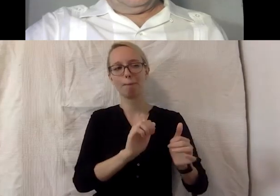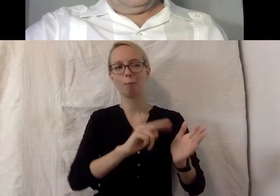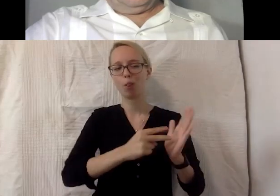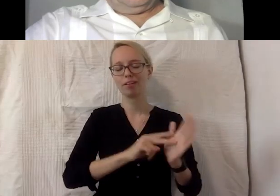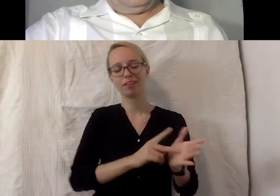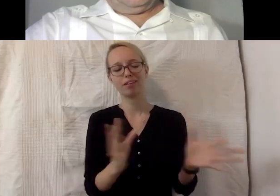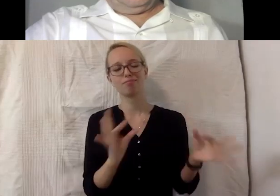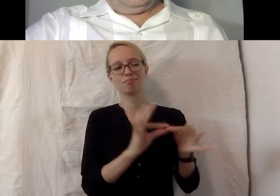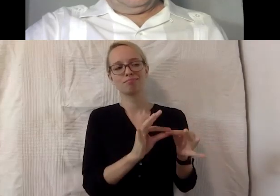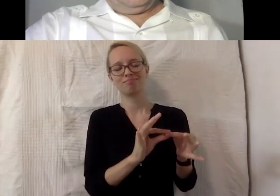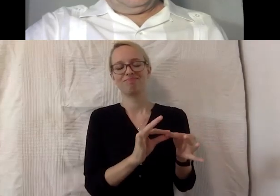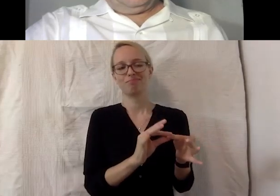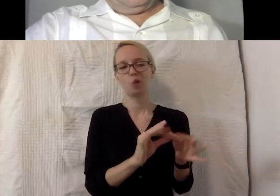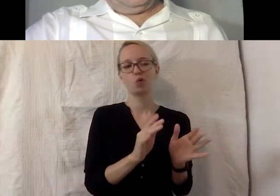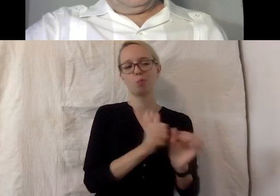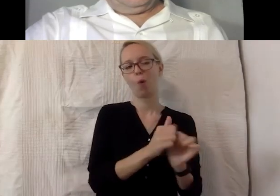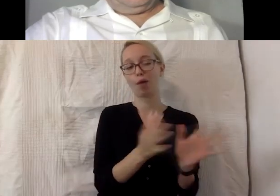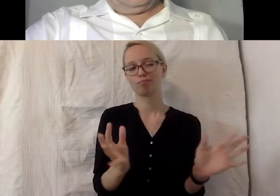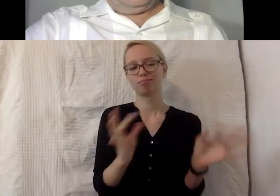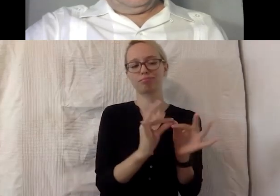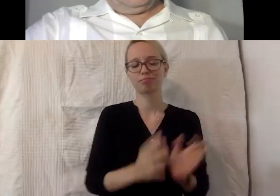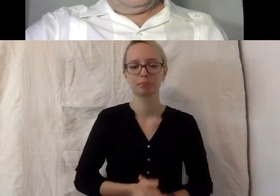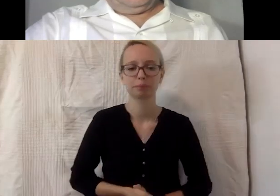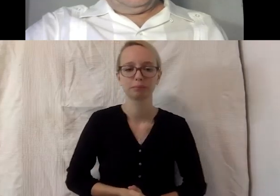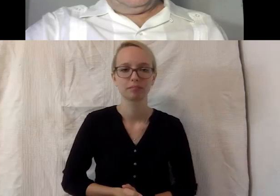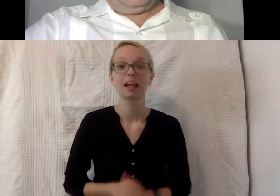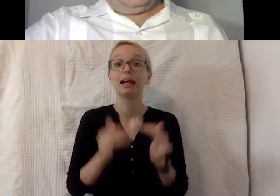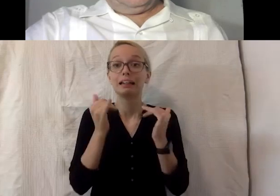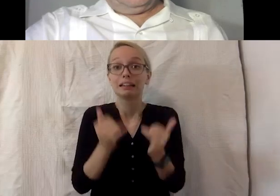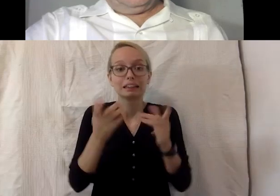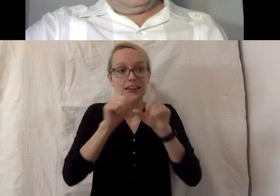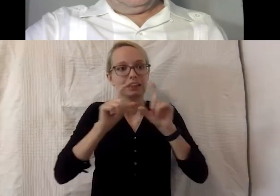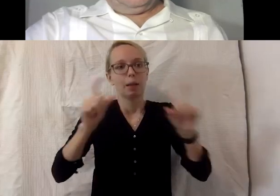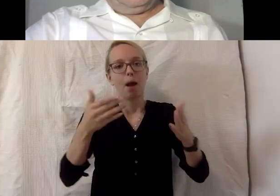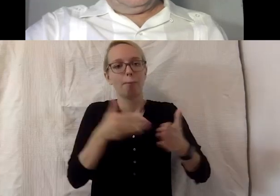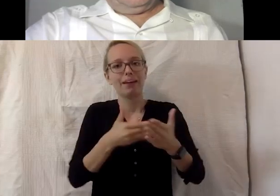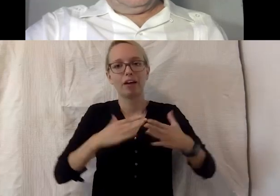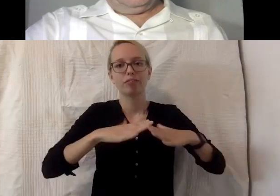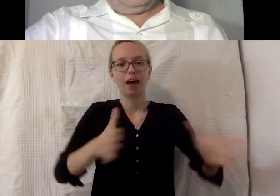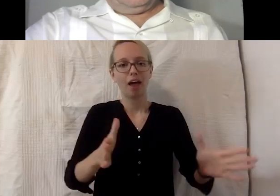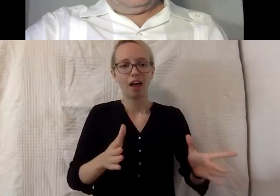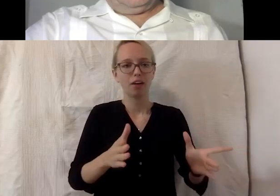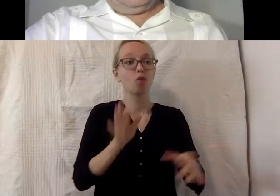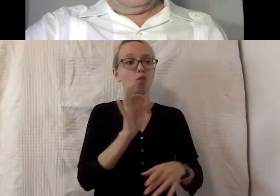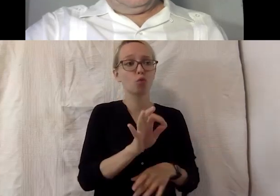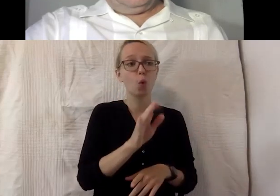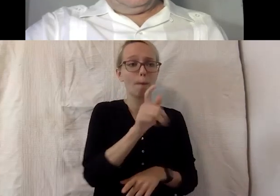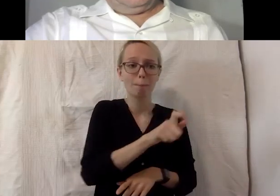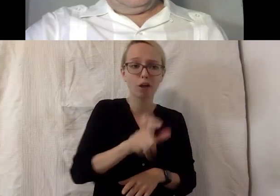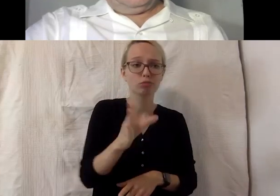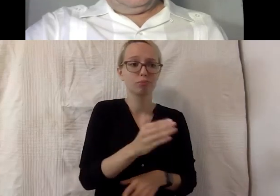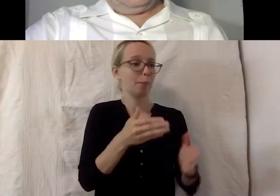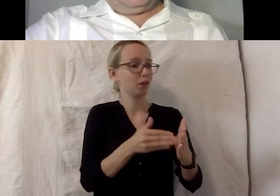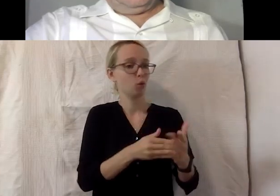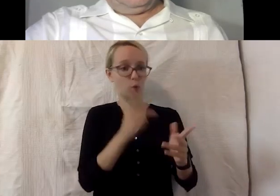Und Barrierefreiheit ist, wie wir alle wissen, nicht nur für Menschen mit Behinderung wichtig, sondern auch für ältere Menschen und